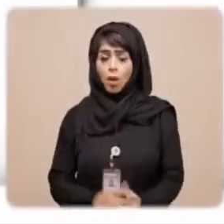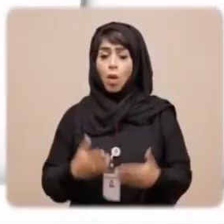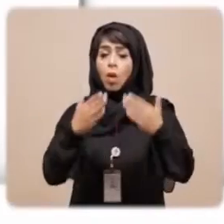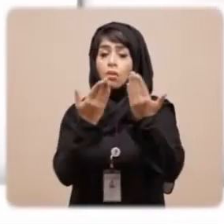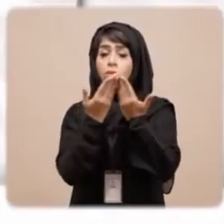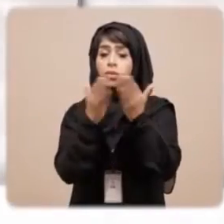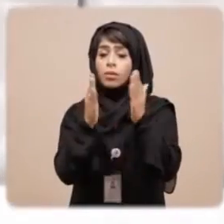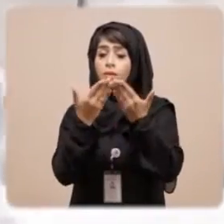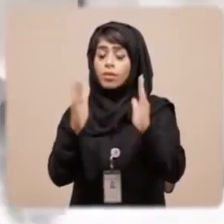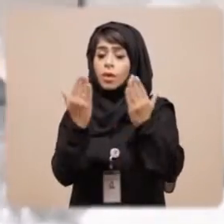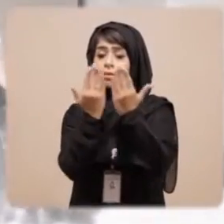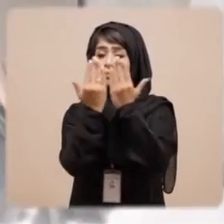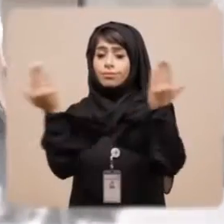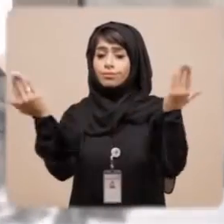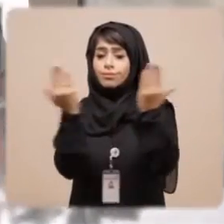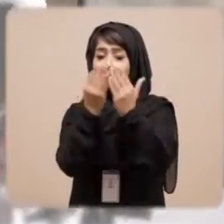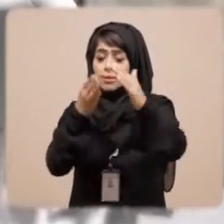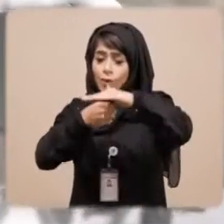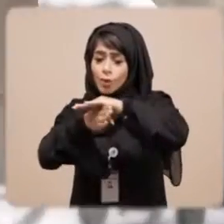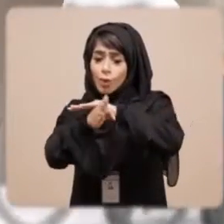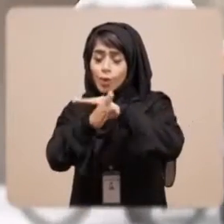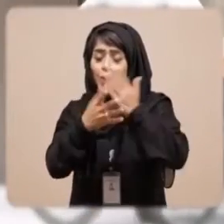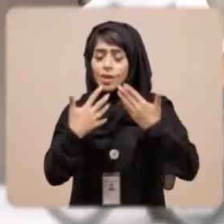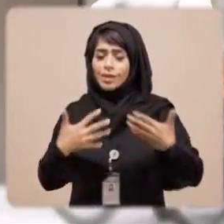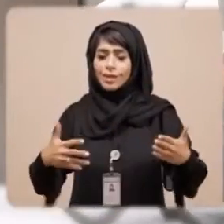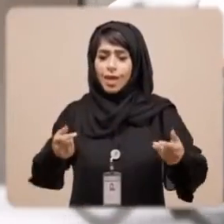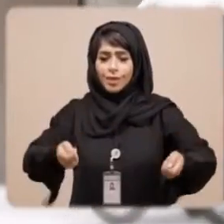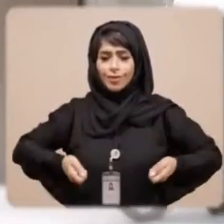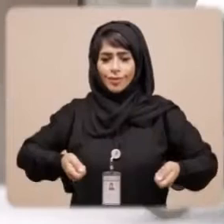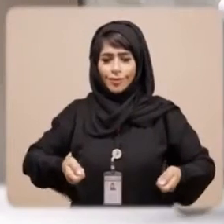وأبواب إلكترونية تعينهم على الدخول